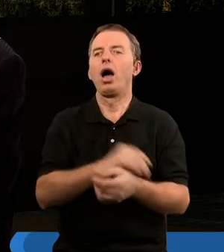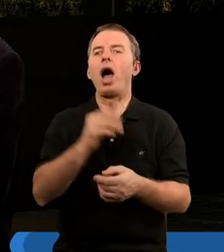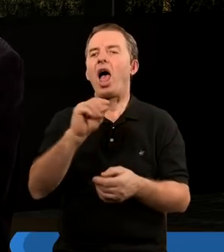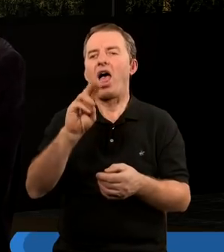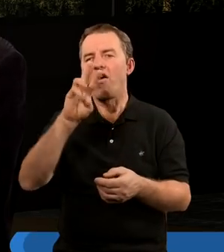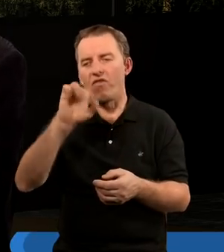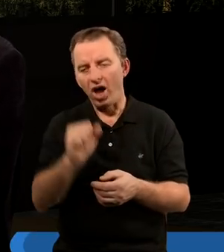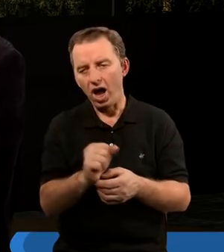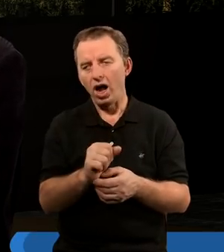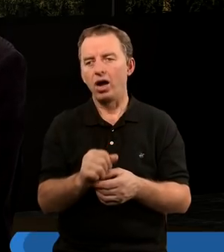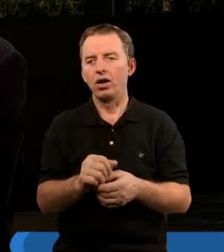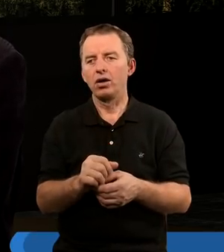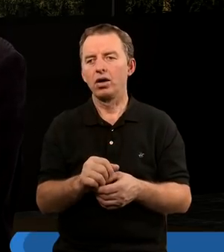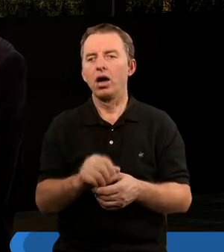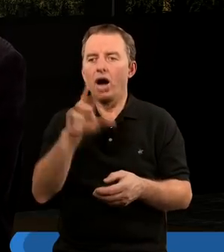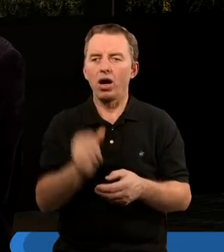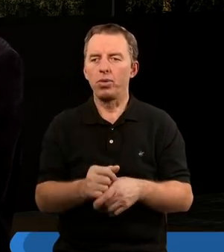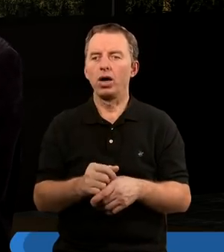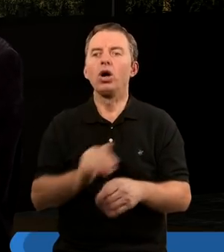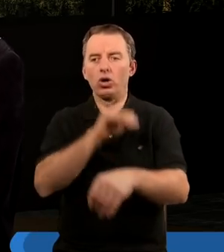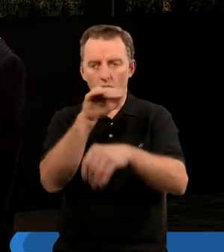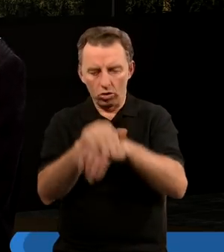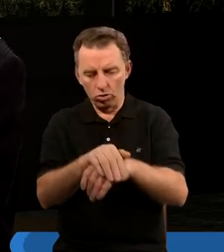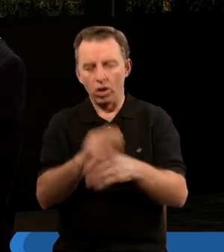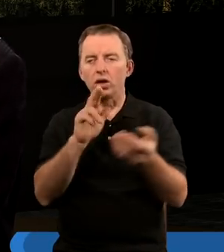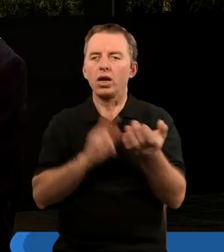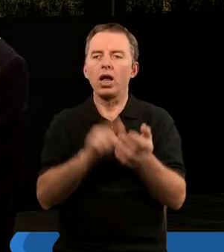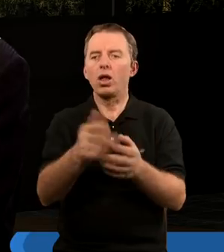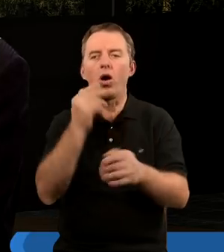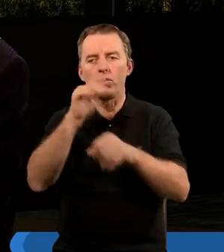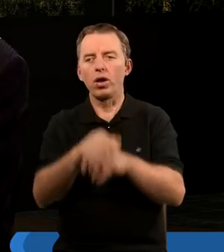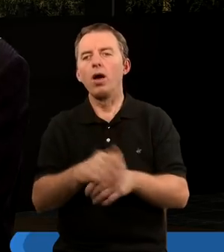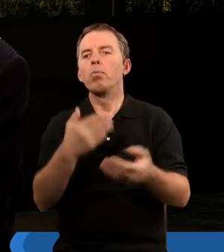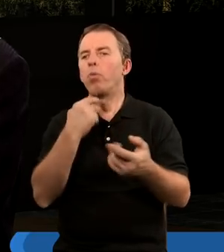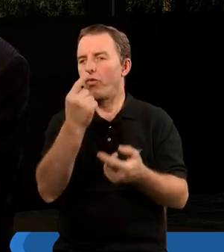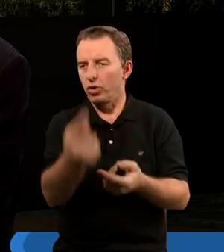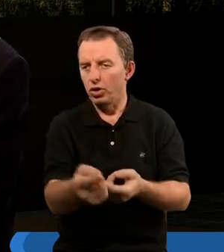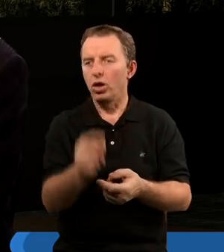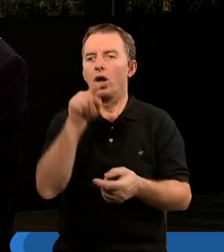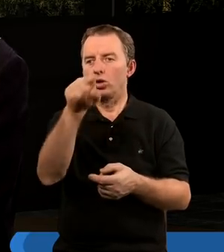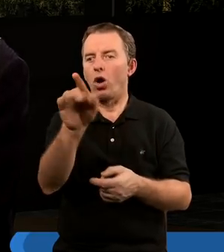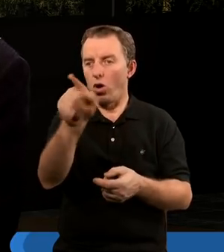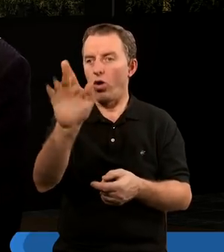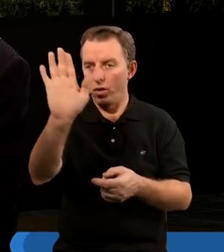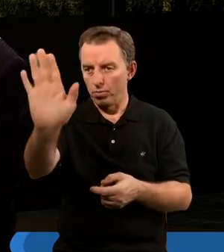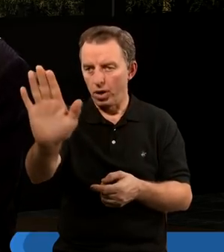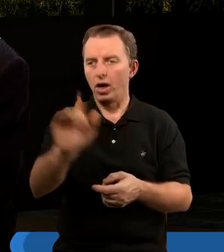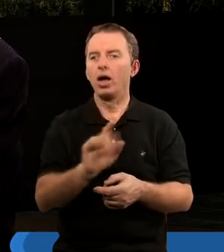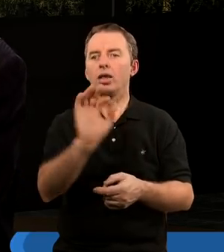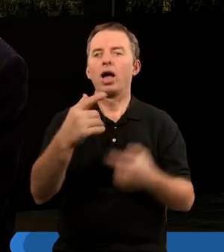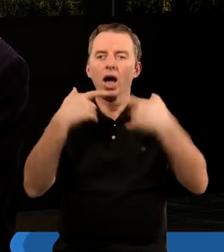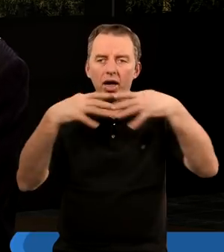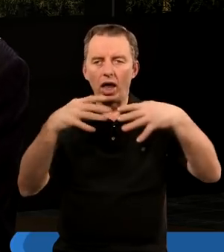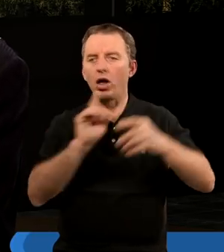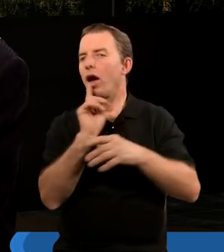I Ewa chyba chwyciła się na tę obietnicę. Powiedziała przecież, to on ma takie